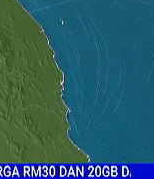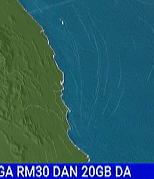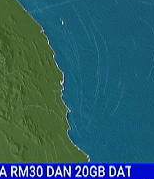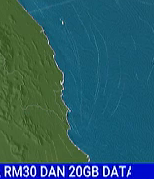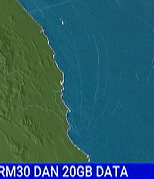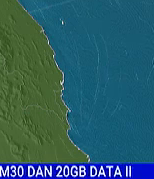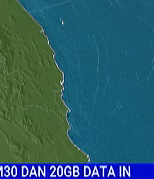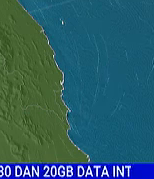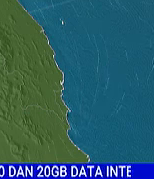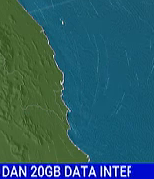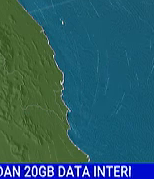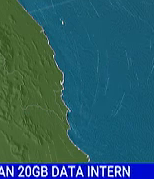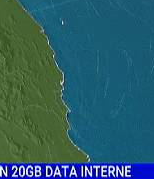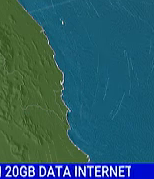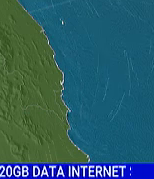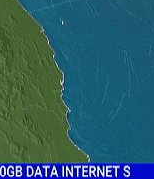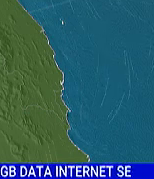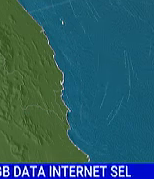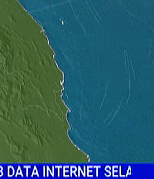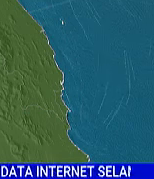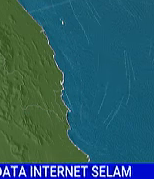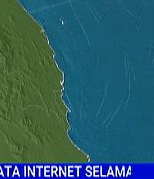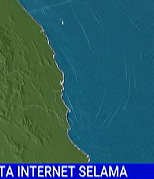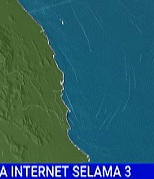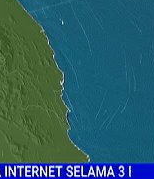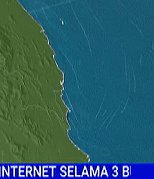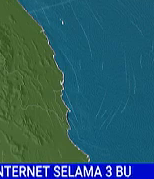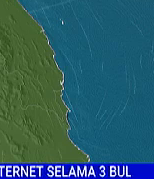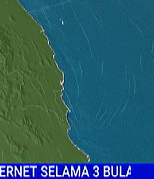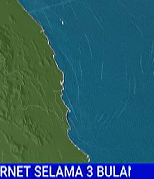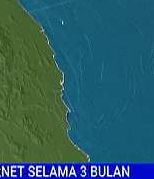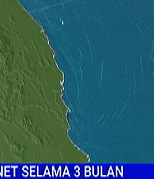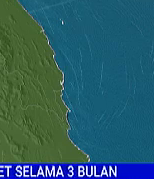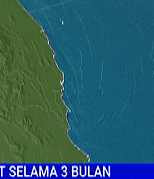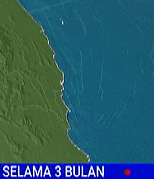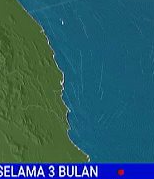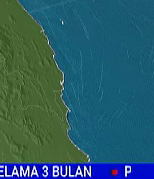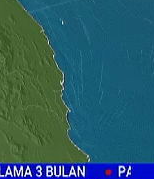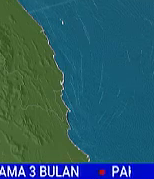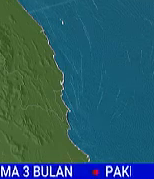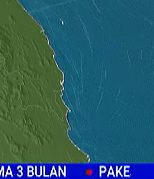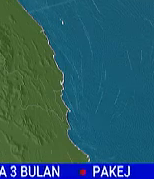kerana menonton!